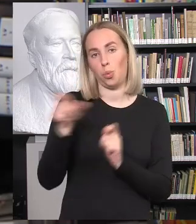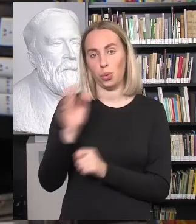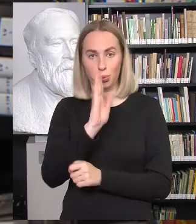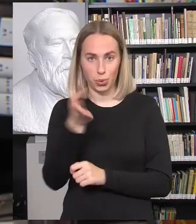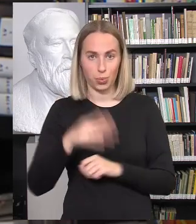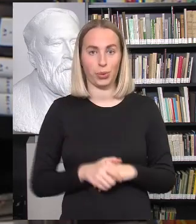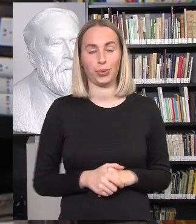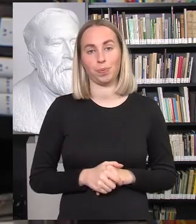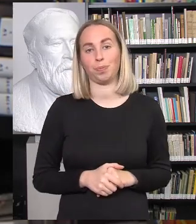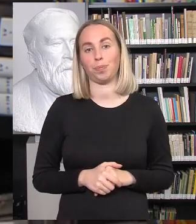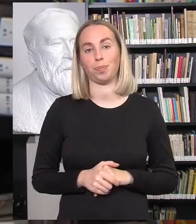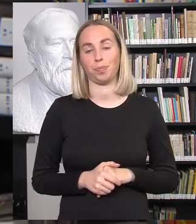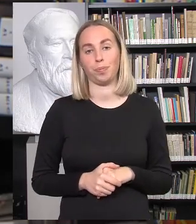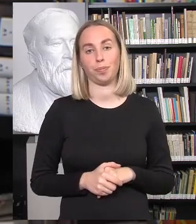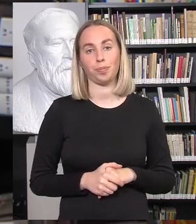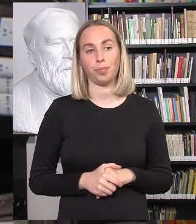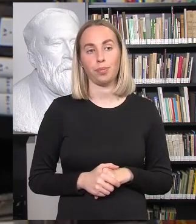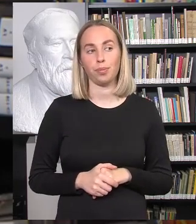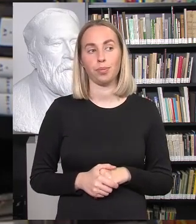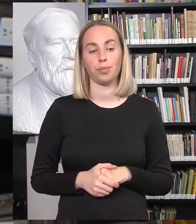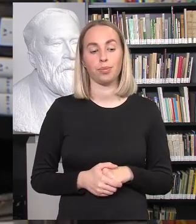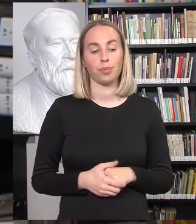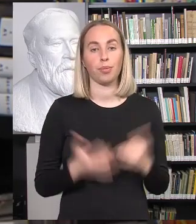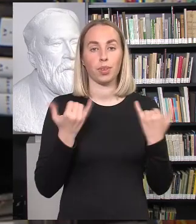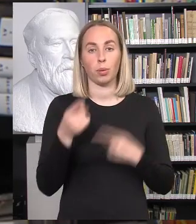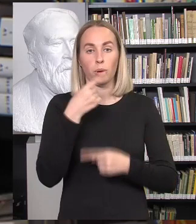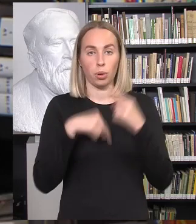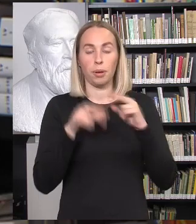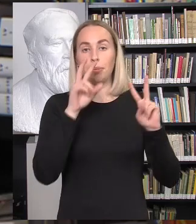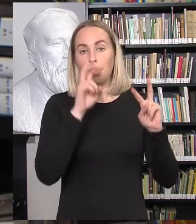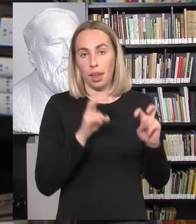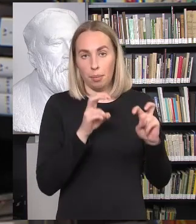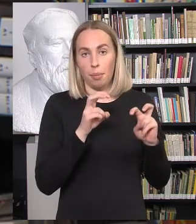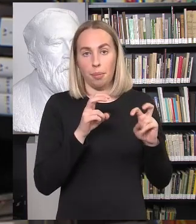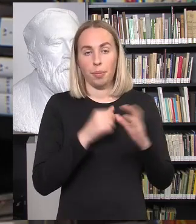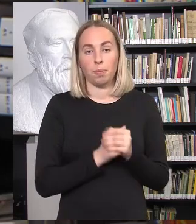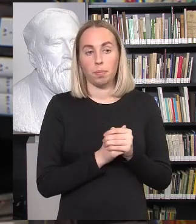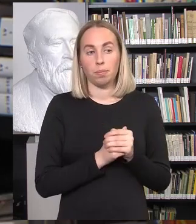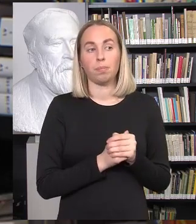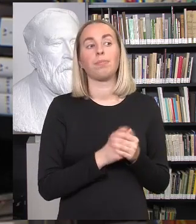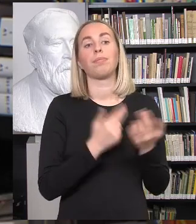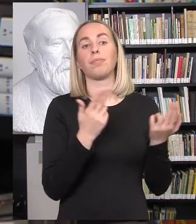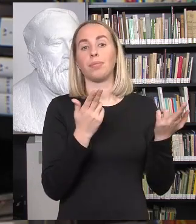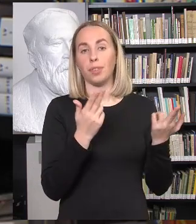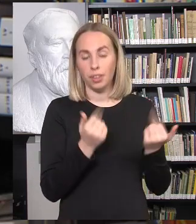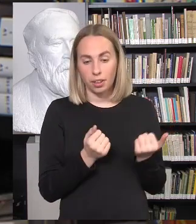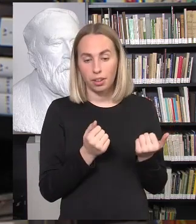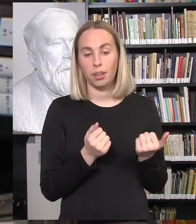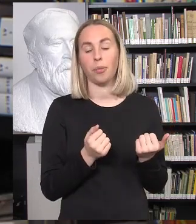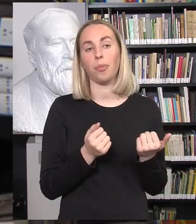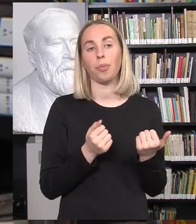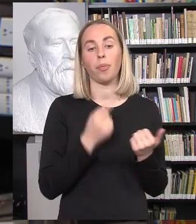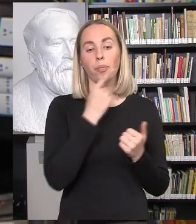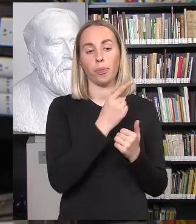Na, o dabar, iš tikrųjų grįžtant prie temos, tai taip, kaip pastebėjo ir